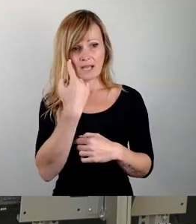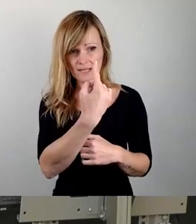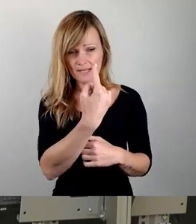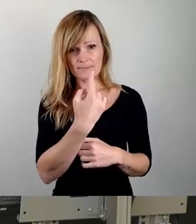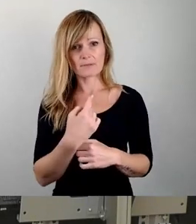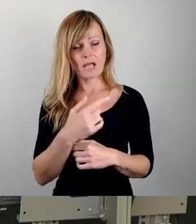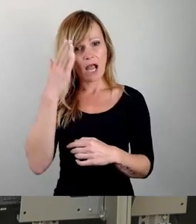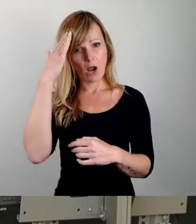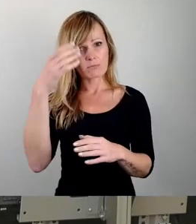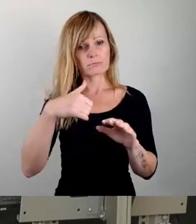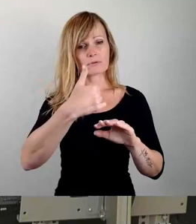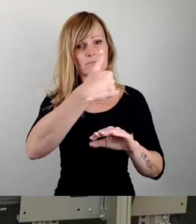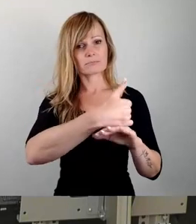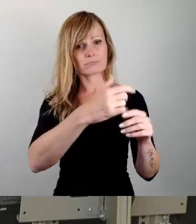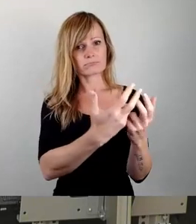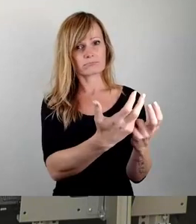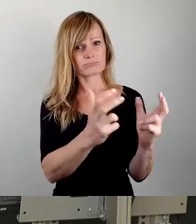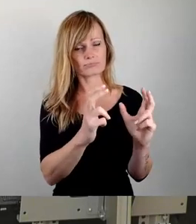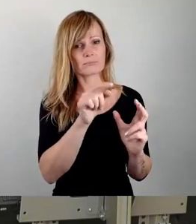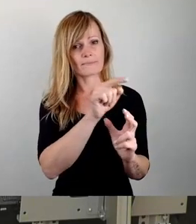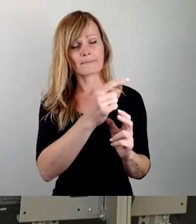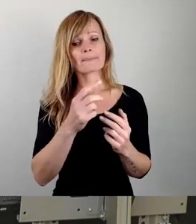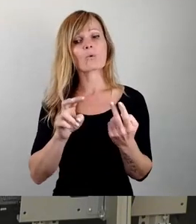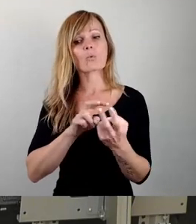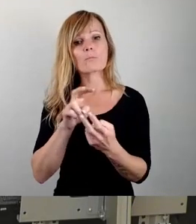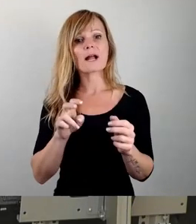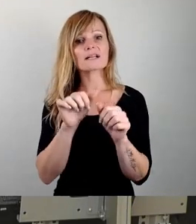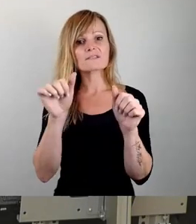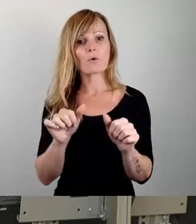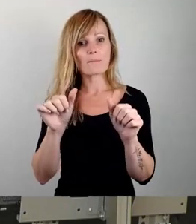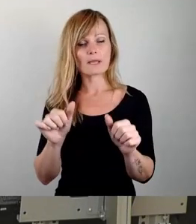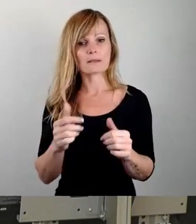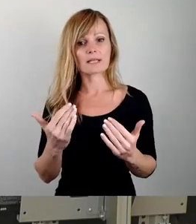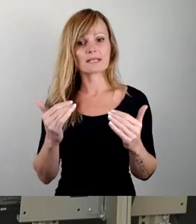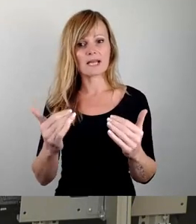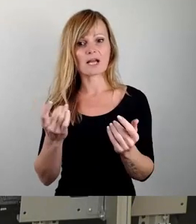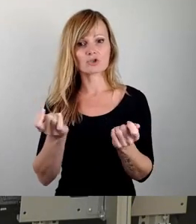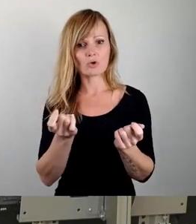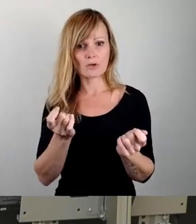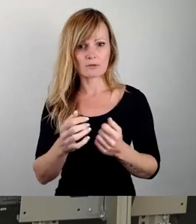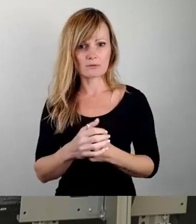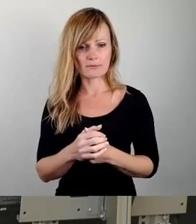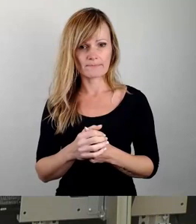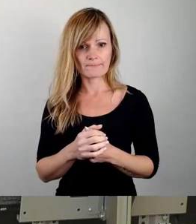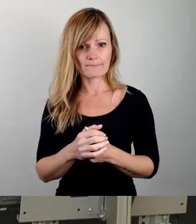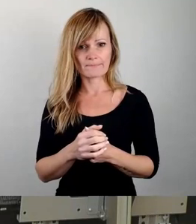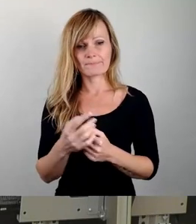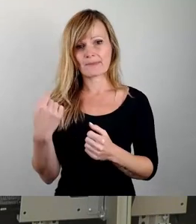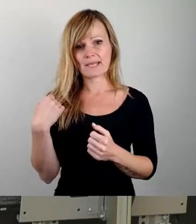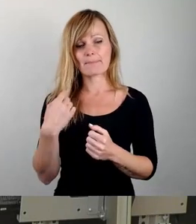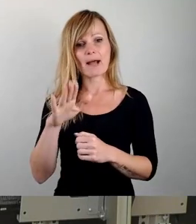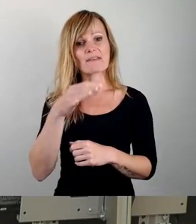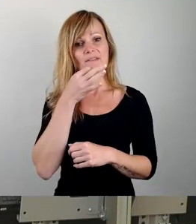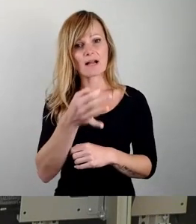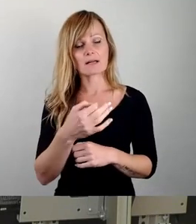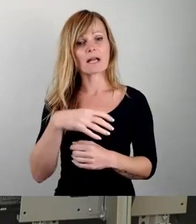einmal etwas in Sachen Umgangsform nachsteuern wollen, hier der Wortlaut der erwähnten Anfrage. Der